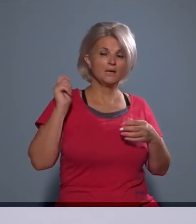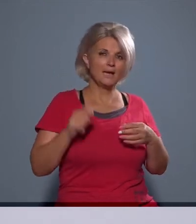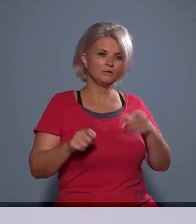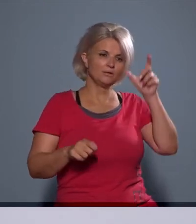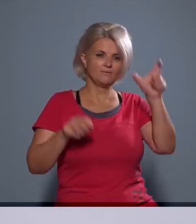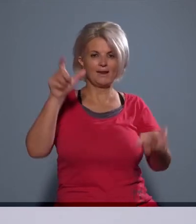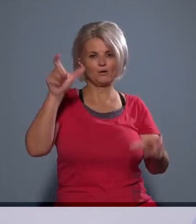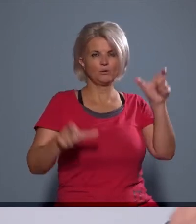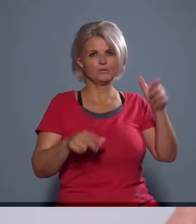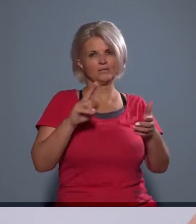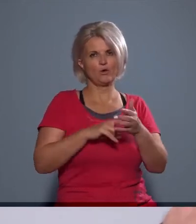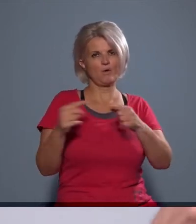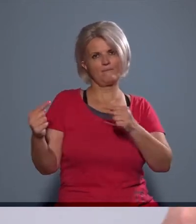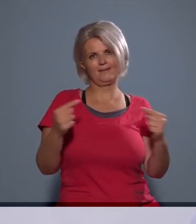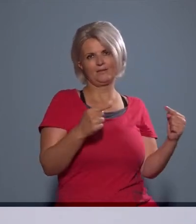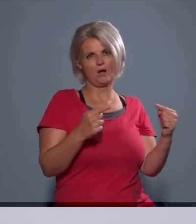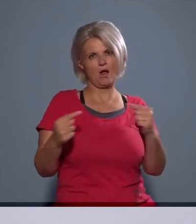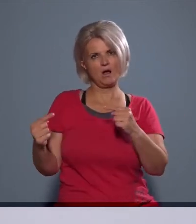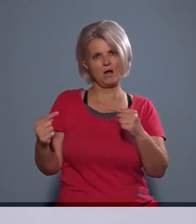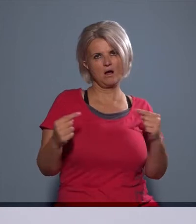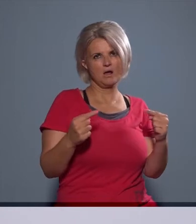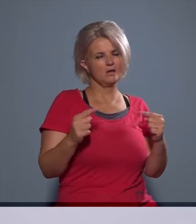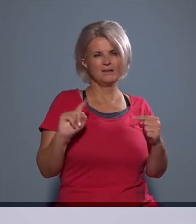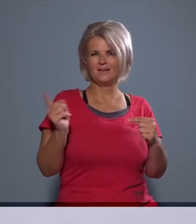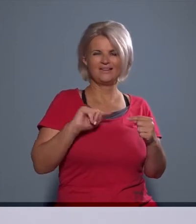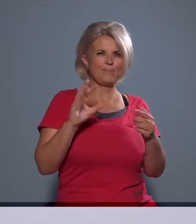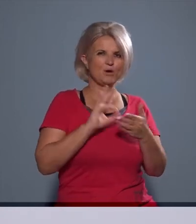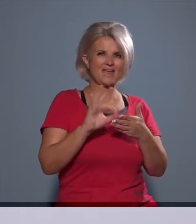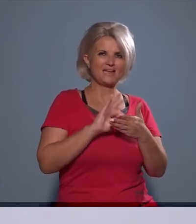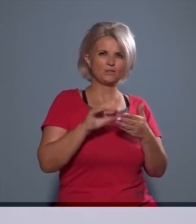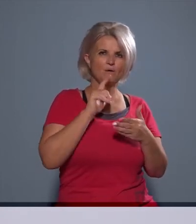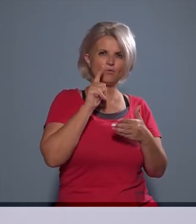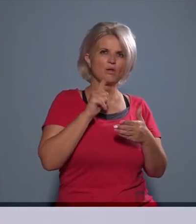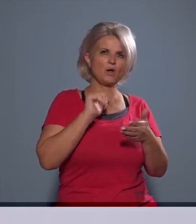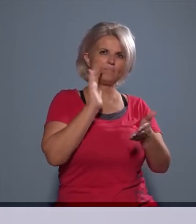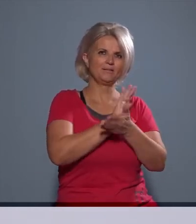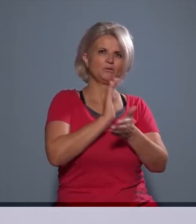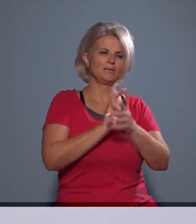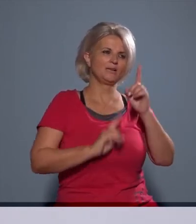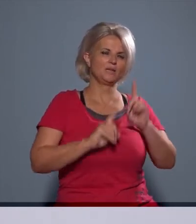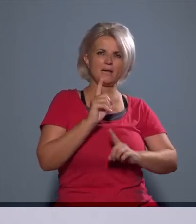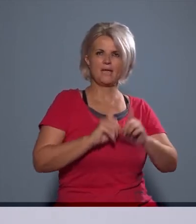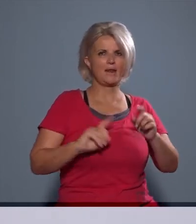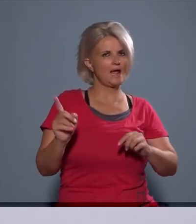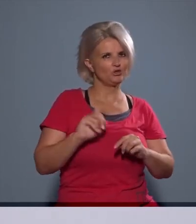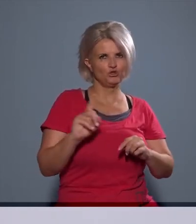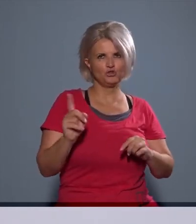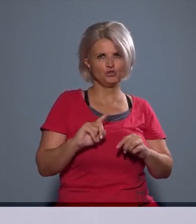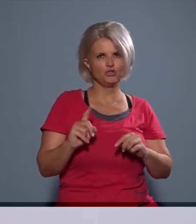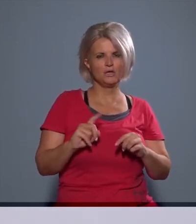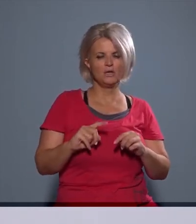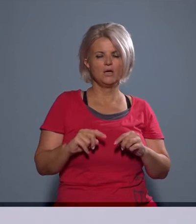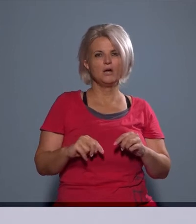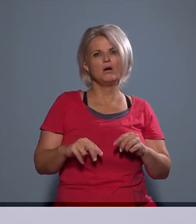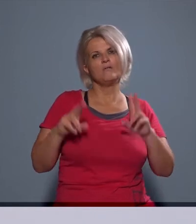közötti jogvitát, tehát nem a jegyző fogja önmagától a bizonyítási eljárást lefolytatni, nem hivatalból fogja megállapítani akár a